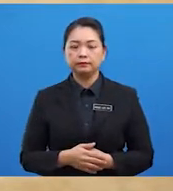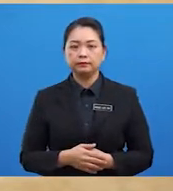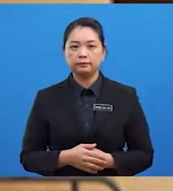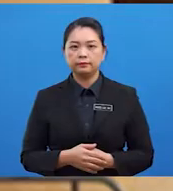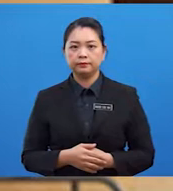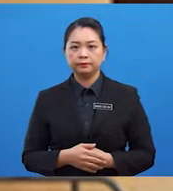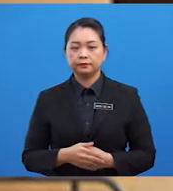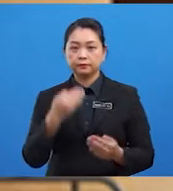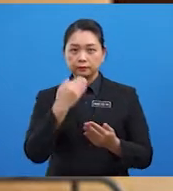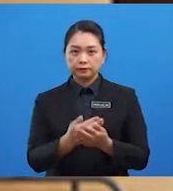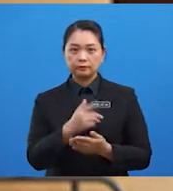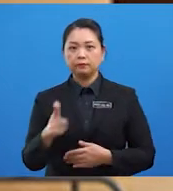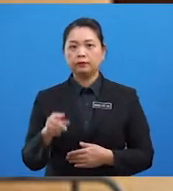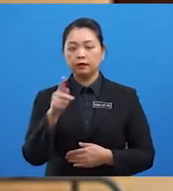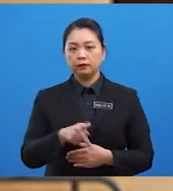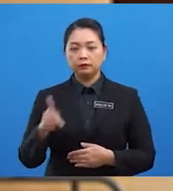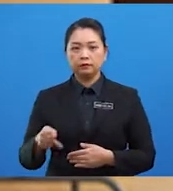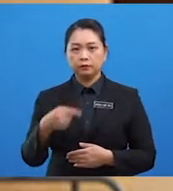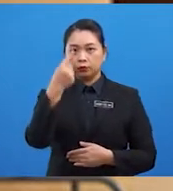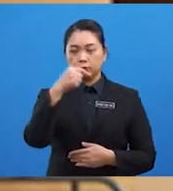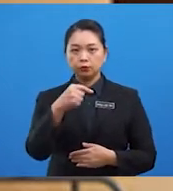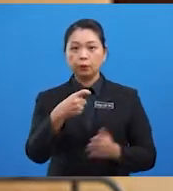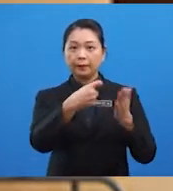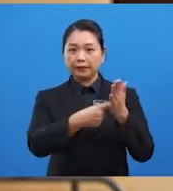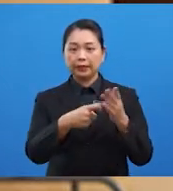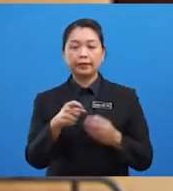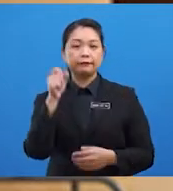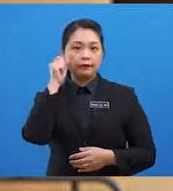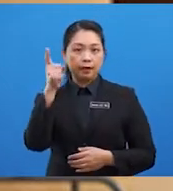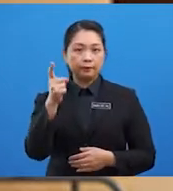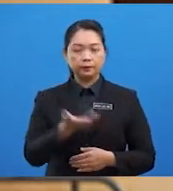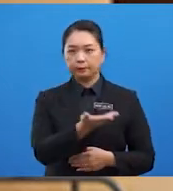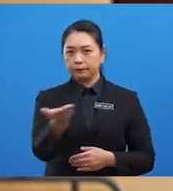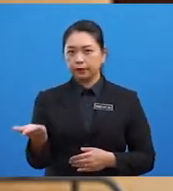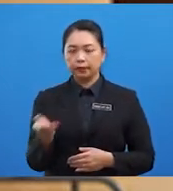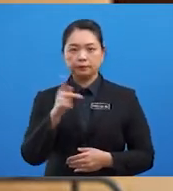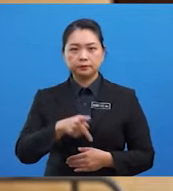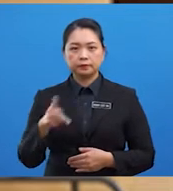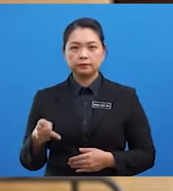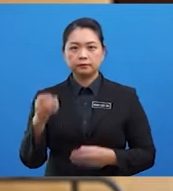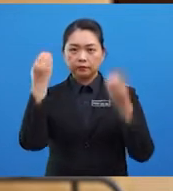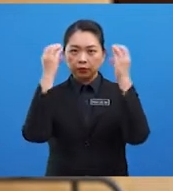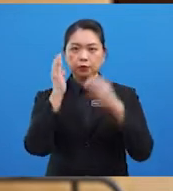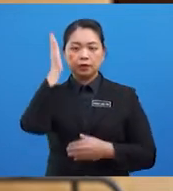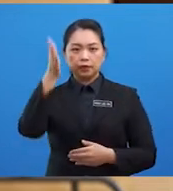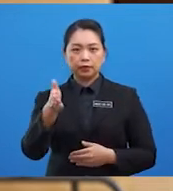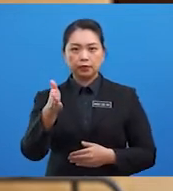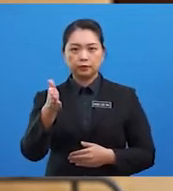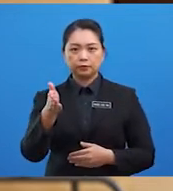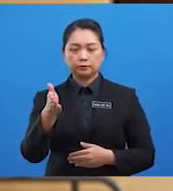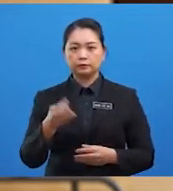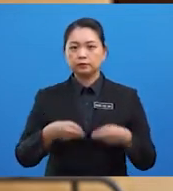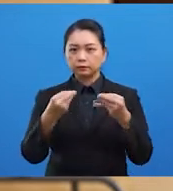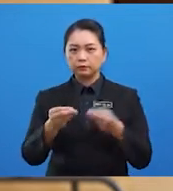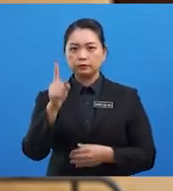baik pelajar-pelajar untuk menilai kefahaman para pelajar semua cikgu akan mengemukakan